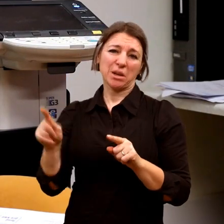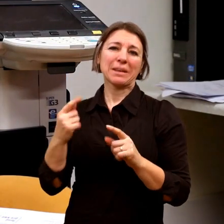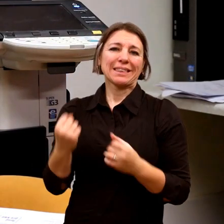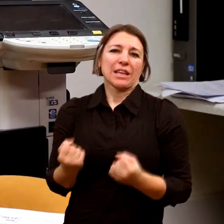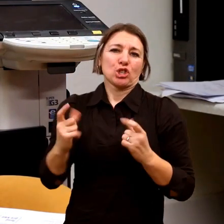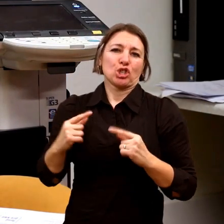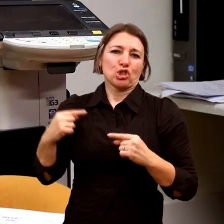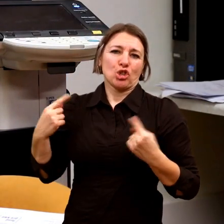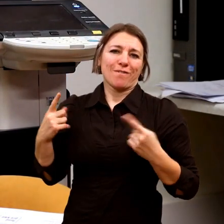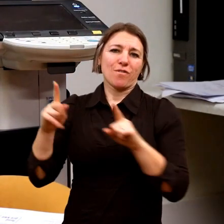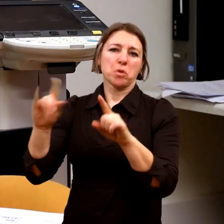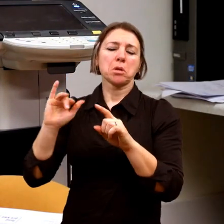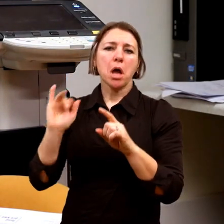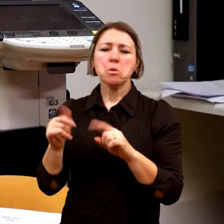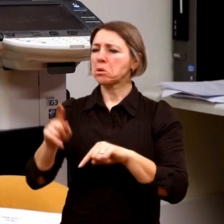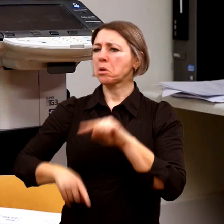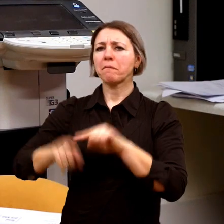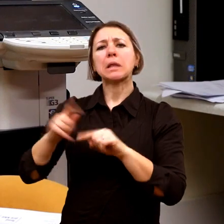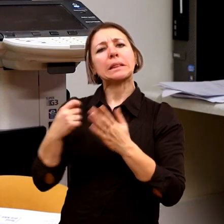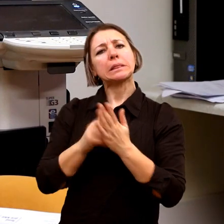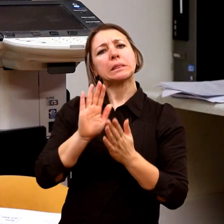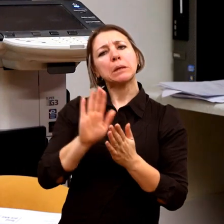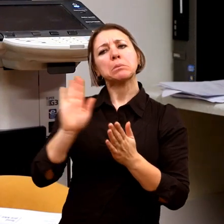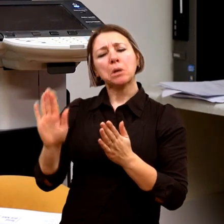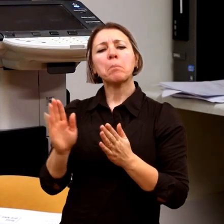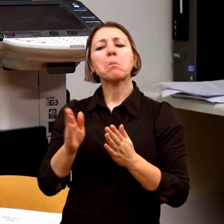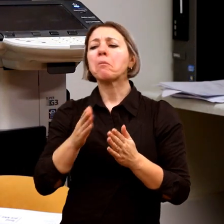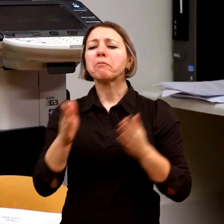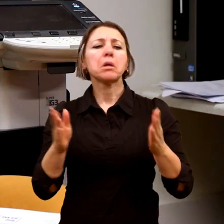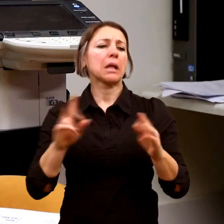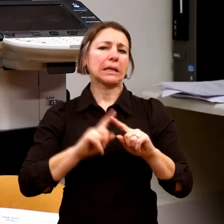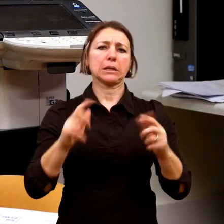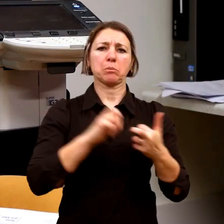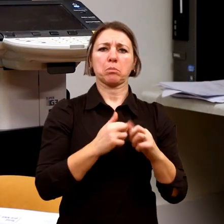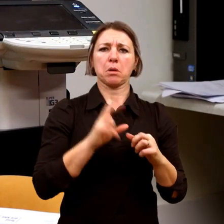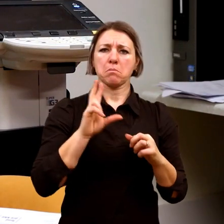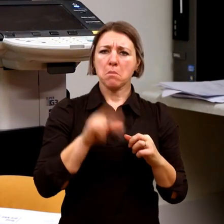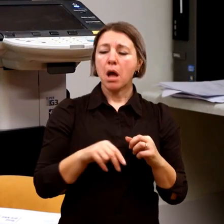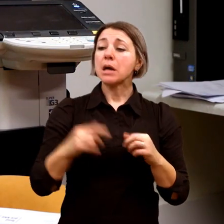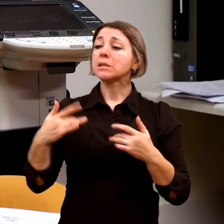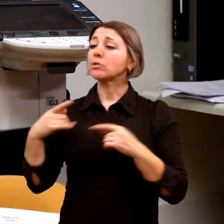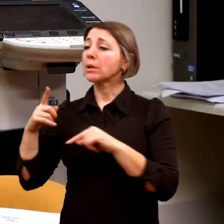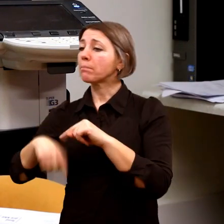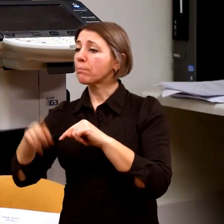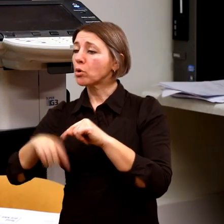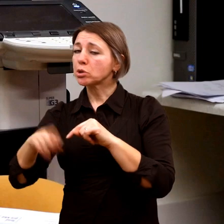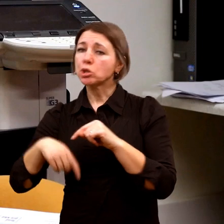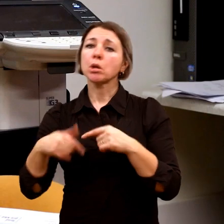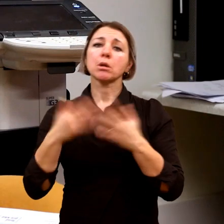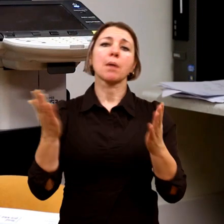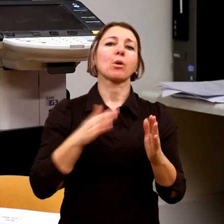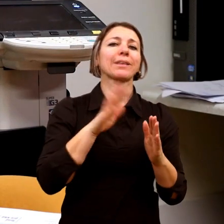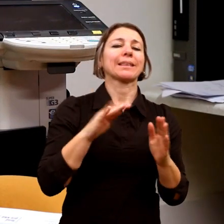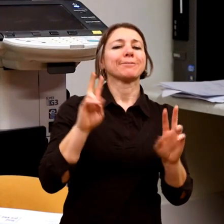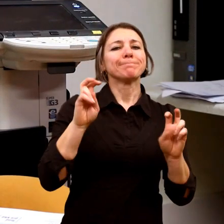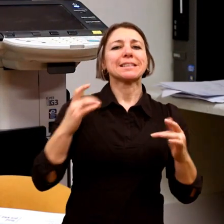ale jinak, že vlastně nejsou rozdíly mezi dětmi, které jsou zdravotně postižené a těmi dětmi, které třeba momentálně jsou